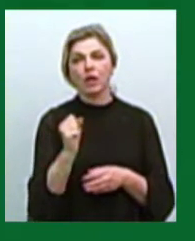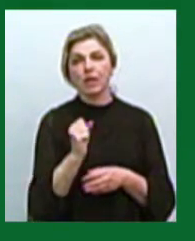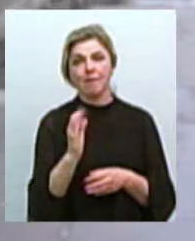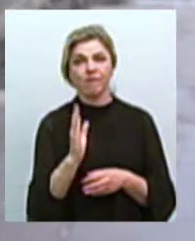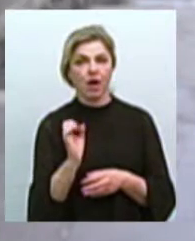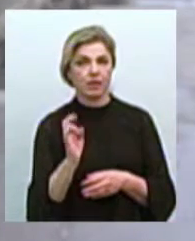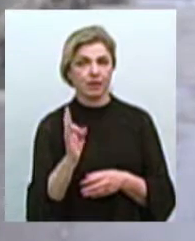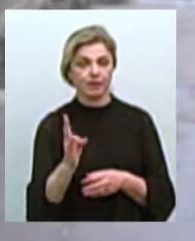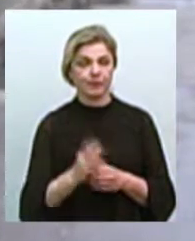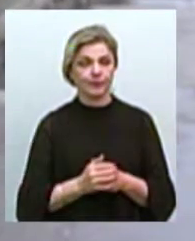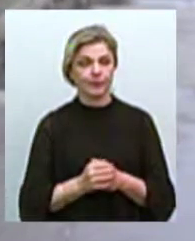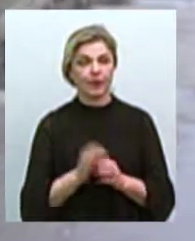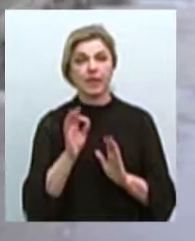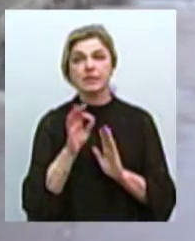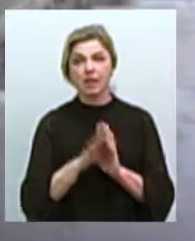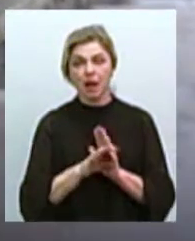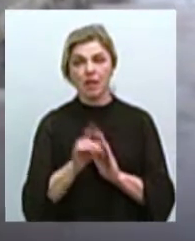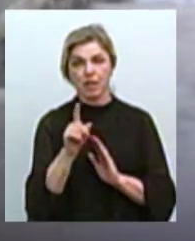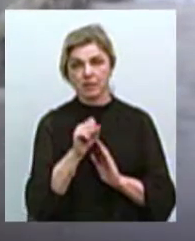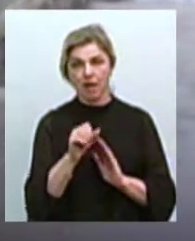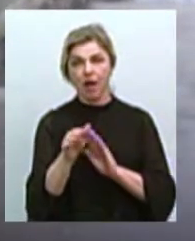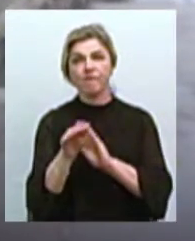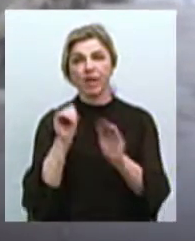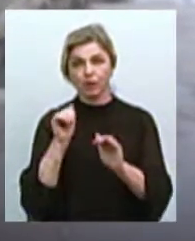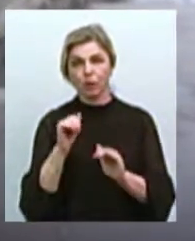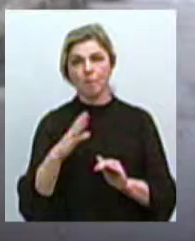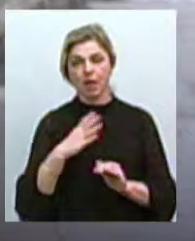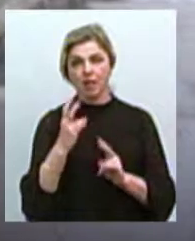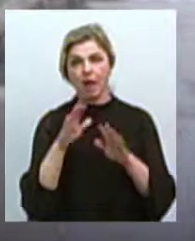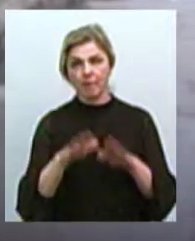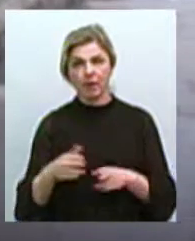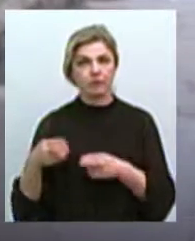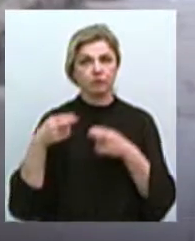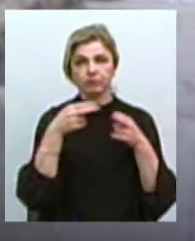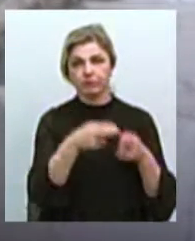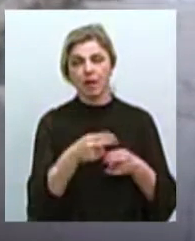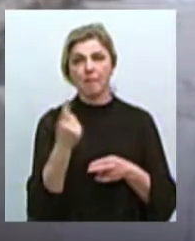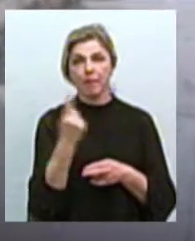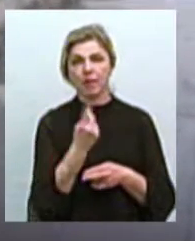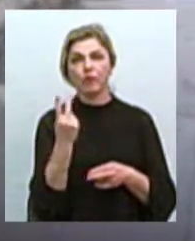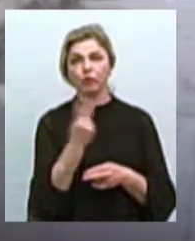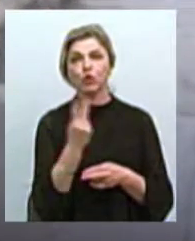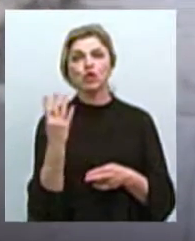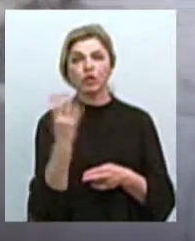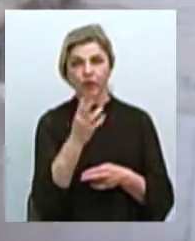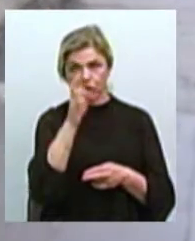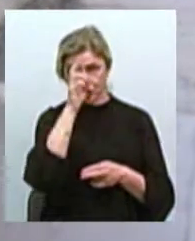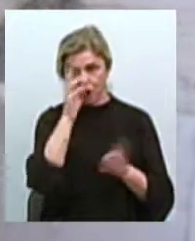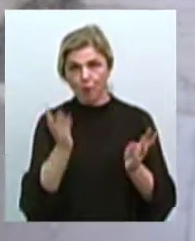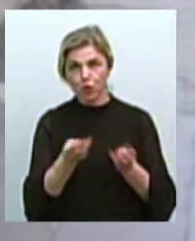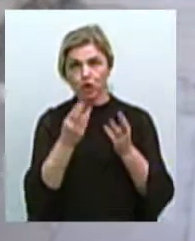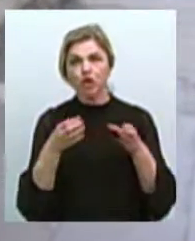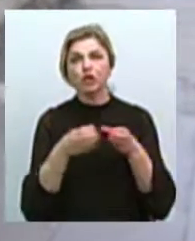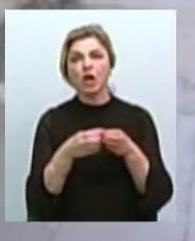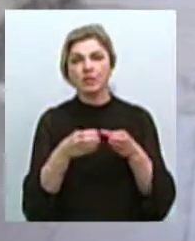Одразу за підвищеним номером виклику до місця направлено відділення 2, 3 та 4 державних пожежно-рятувальних частин